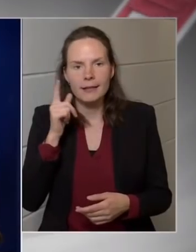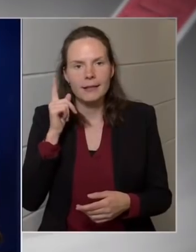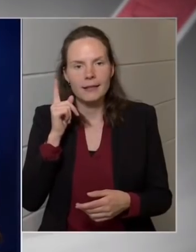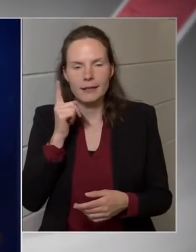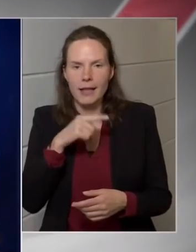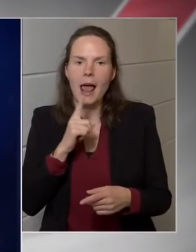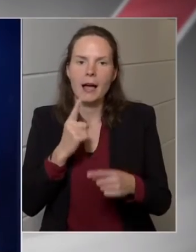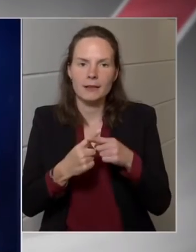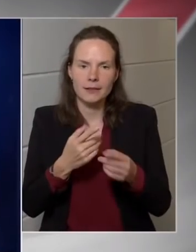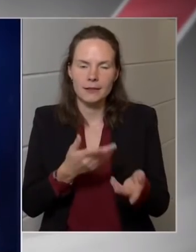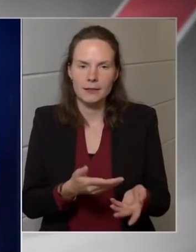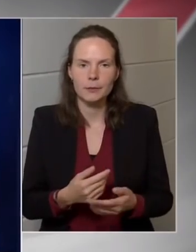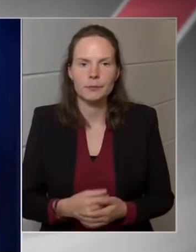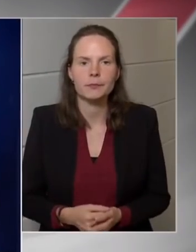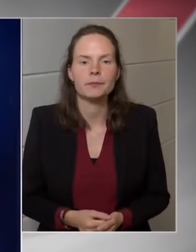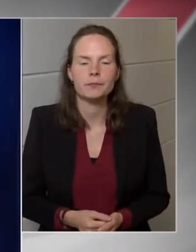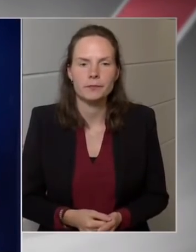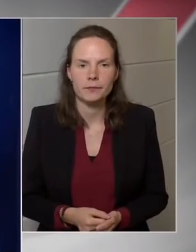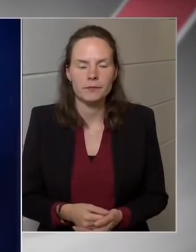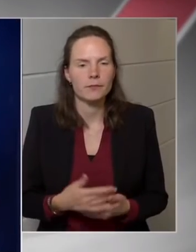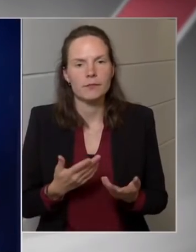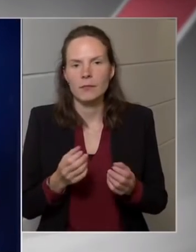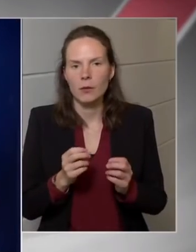szépen. szuper, azonnali.